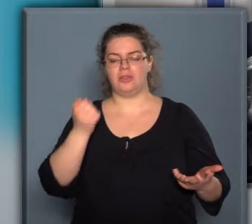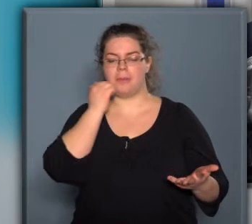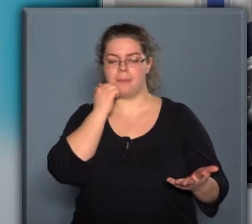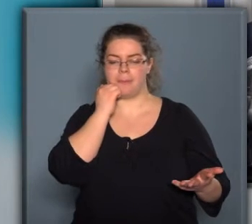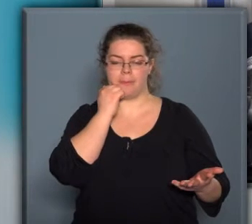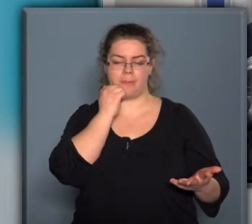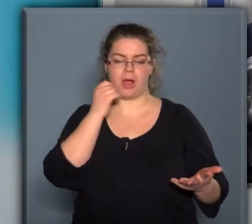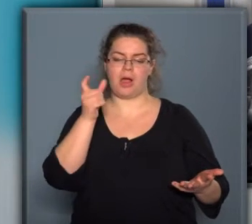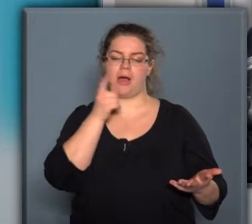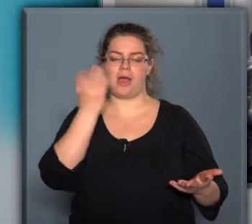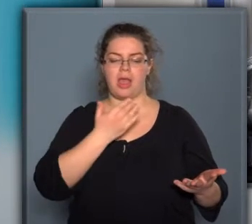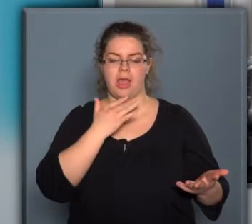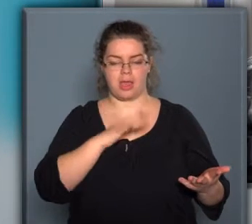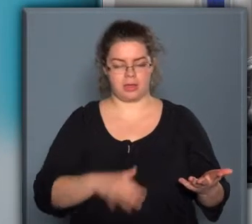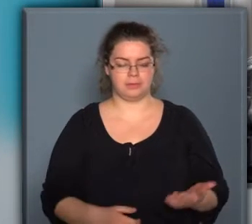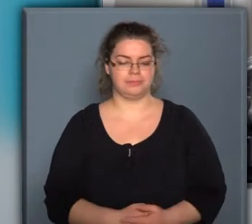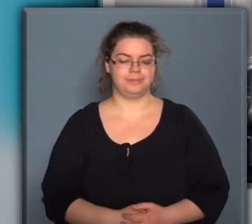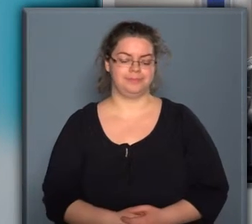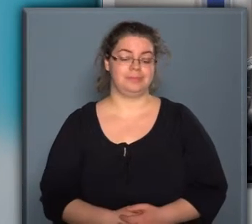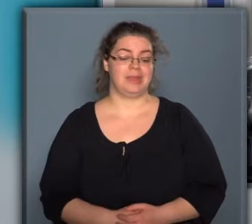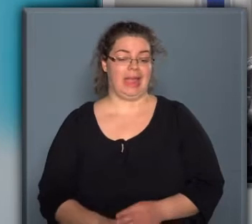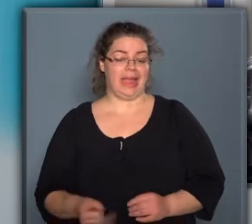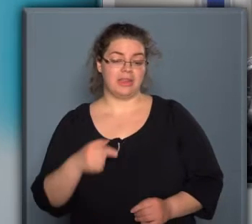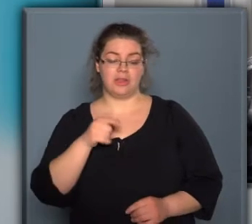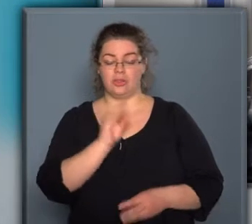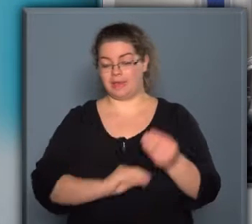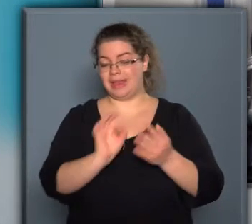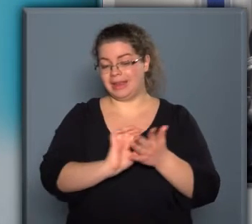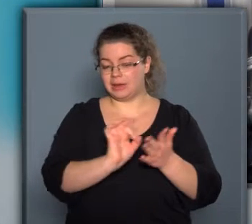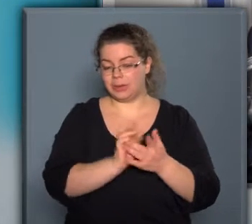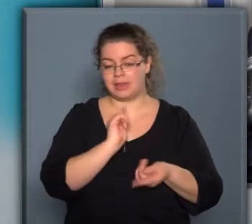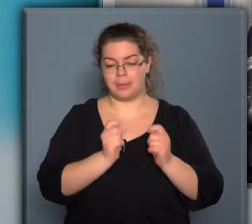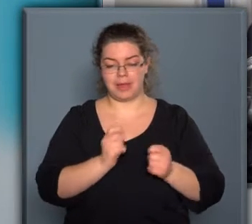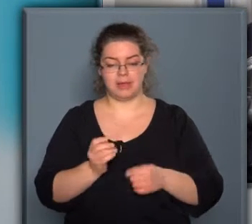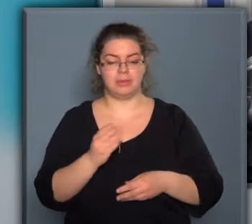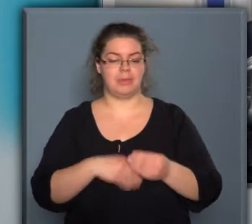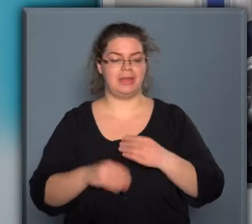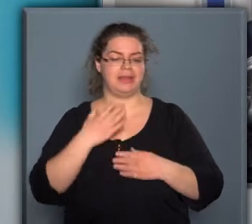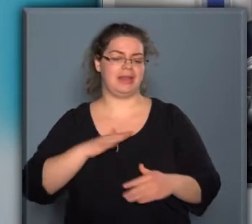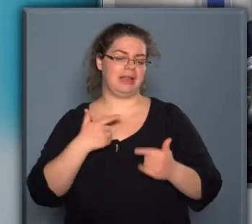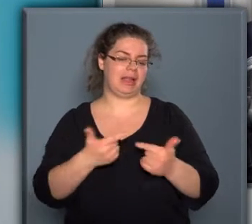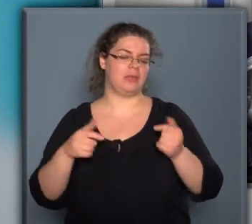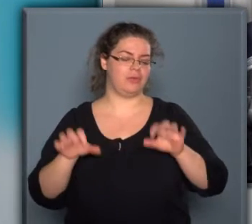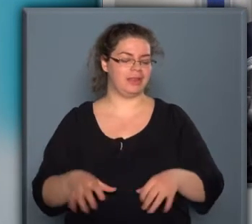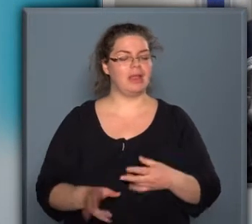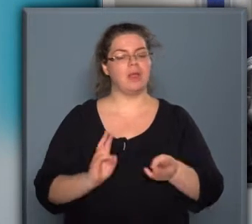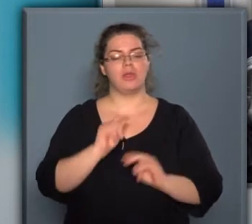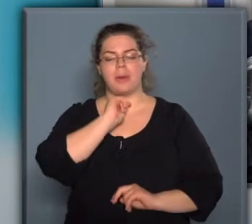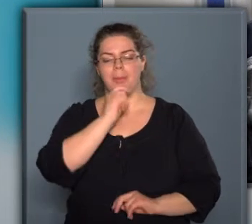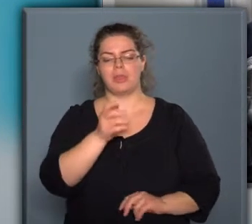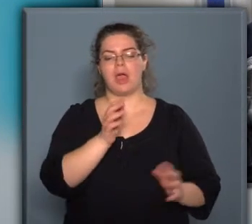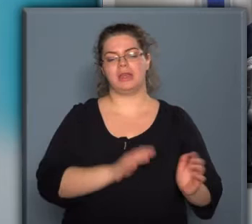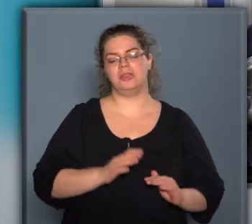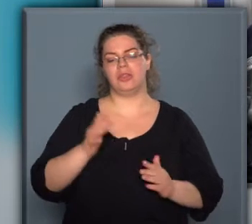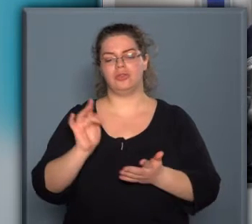és a Maher Zrt. Azért írtuk ki ezt a pályázatot, mert ezzel is lehetőbb szeretnénk tenni, hogy a magyar kis-